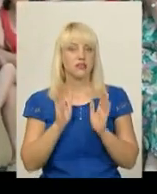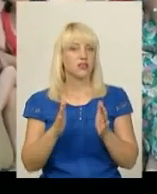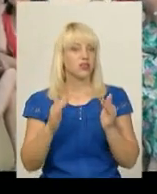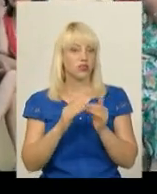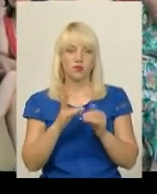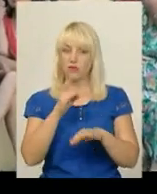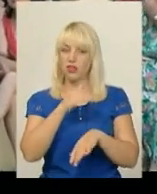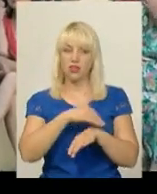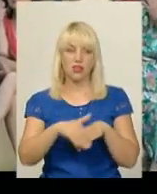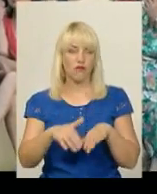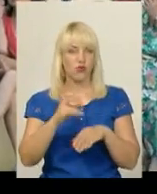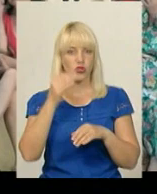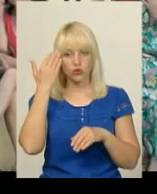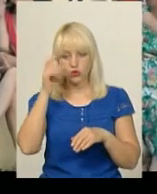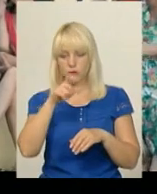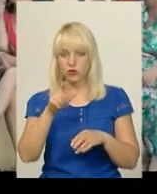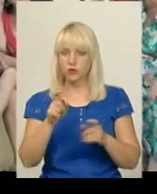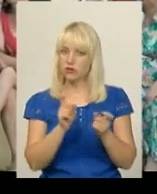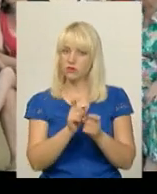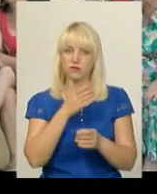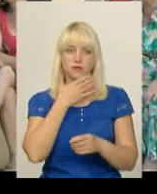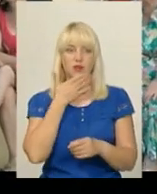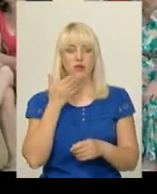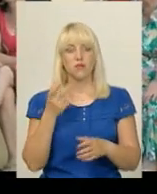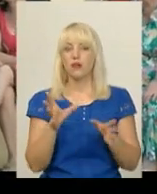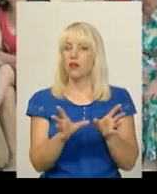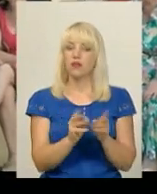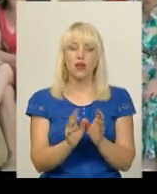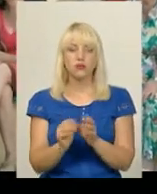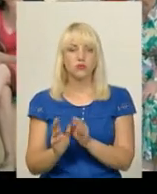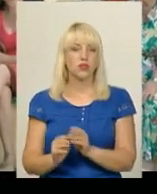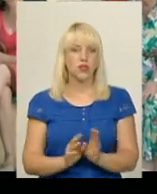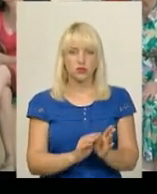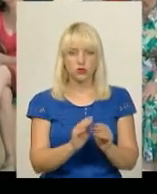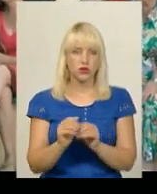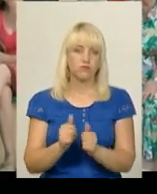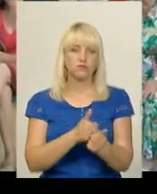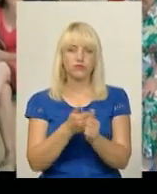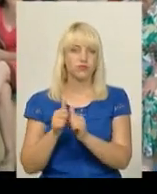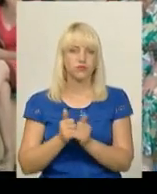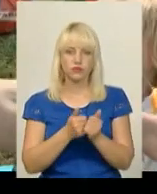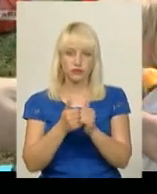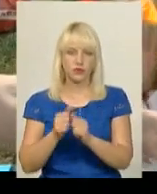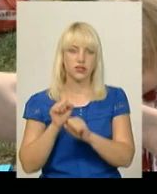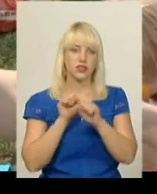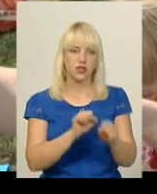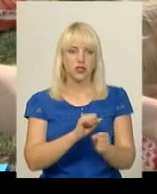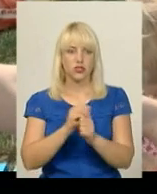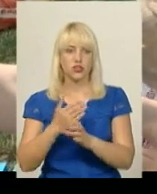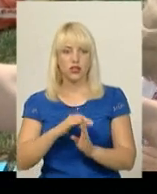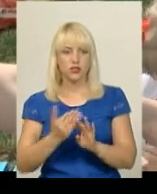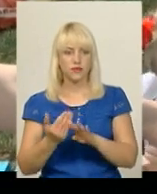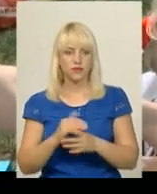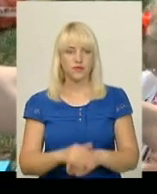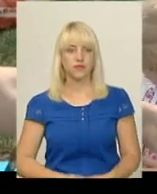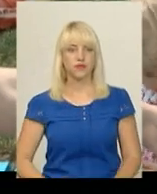на вулиці, між чужими людьми вони не сваряться. Вони разом, в кучці, одна за другу завжди постоїть. Перше, що вони дуже з